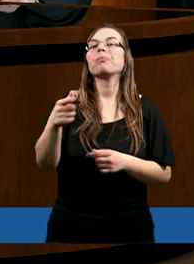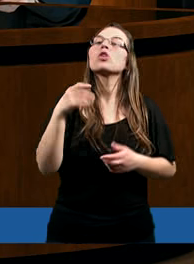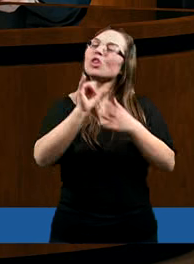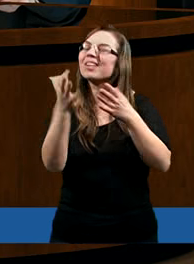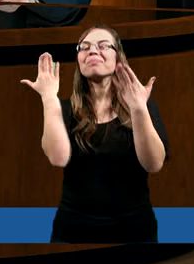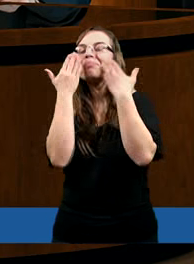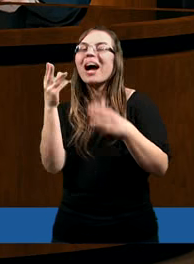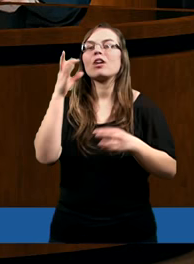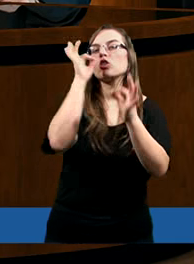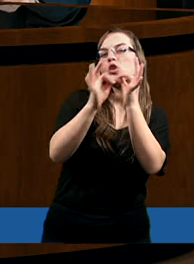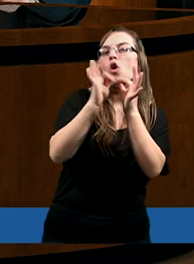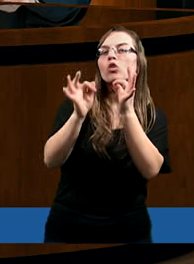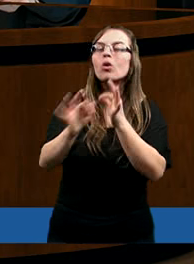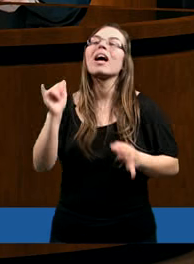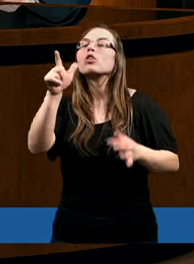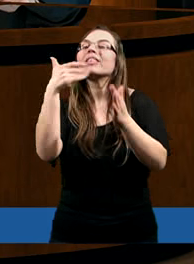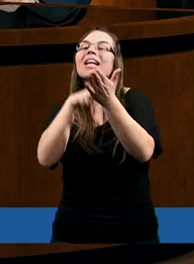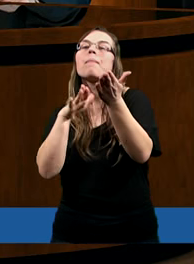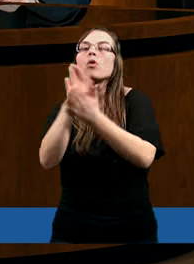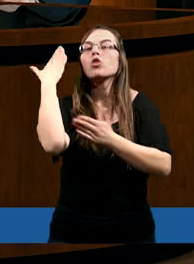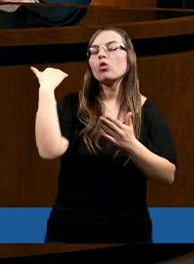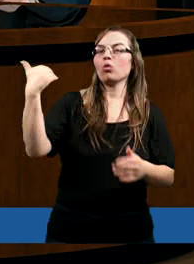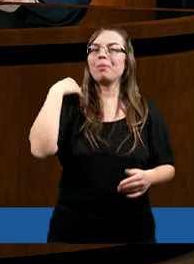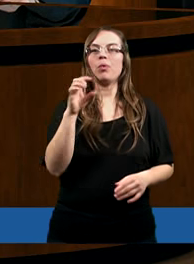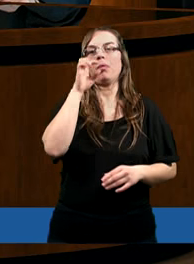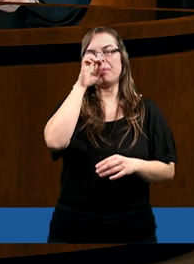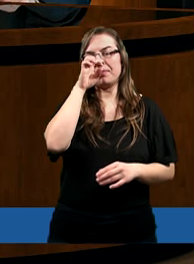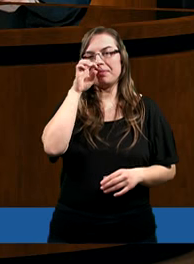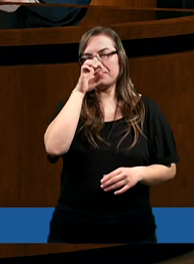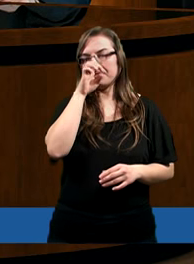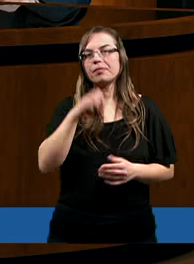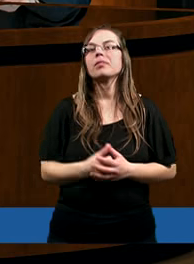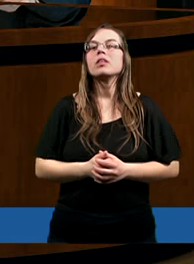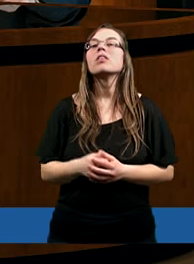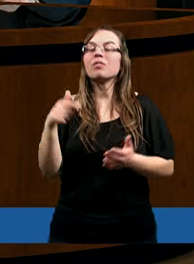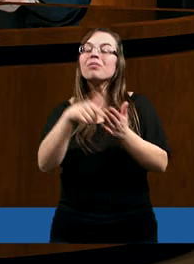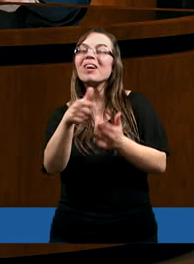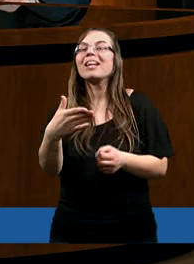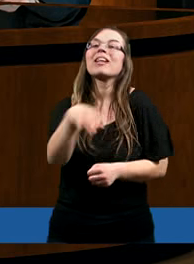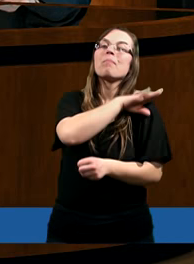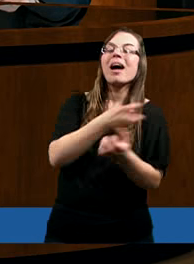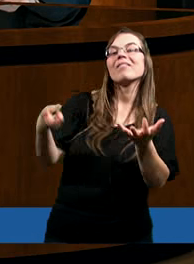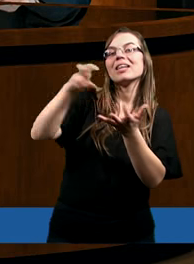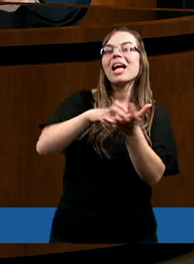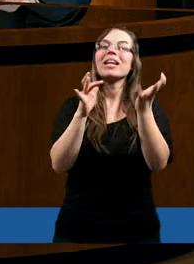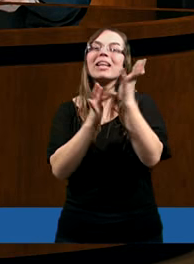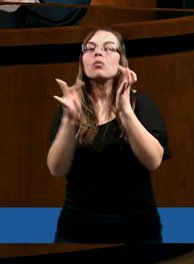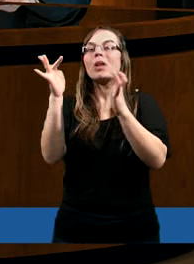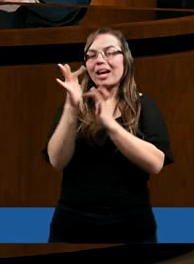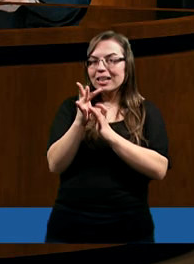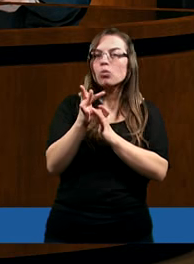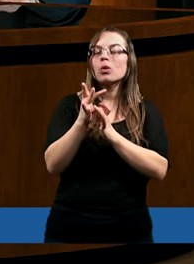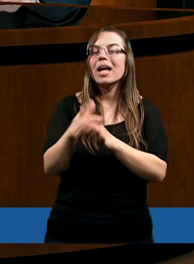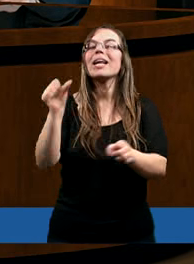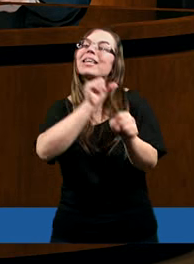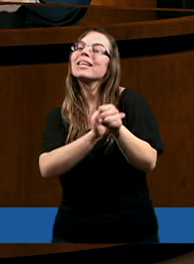doskonałego, takiego, co było na początku, co Bóg stworzył. To właśnie zmartwychwstanie Jezusa